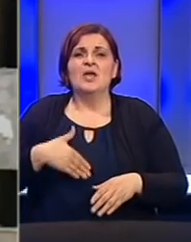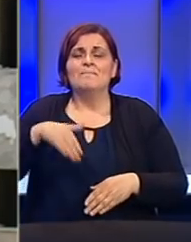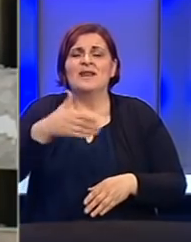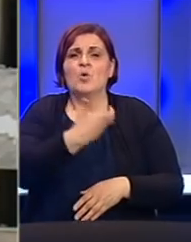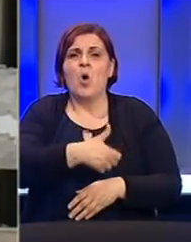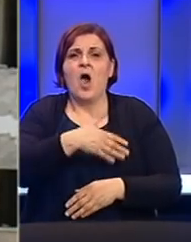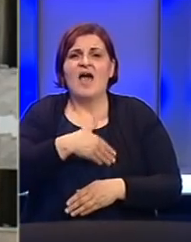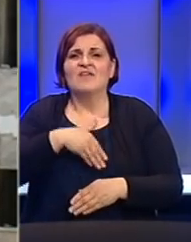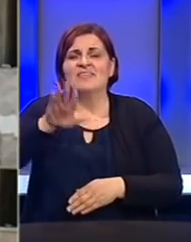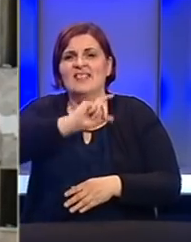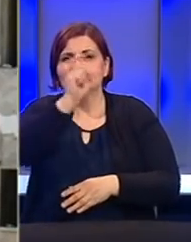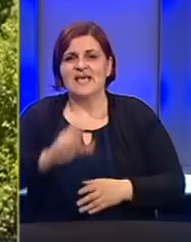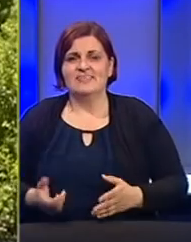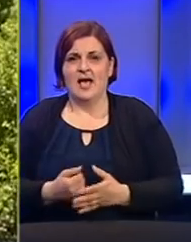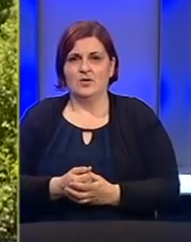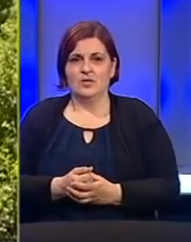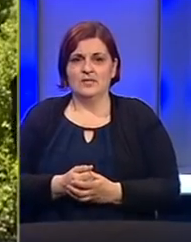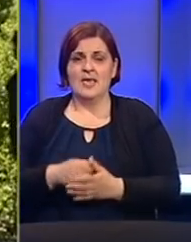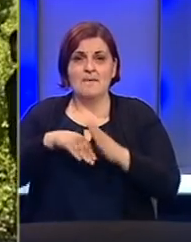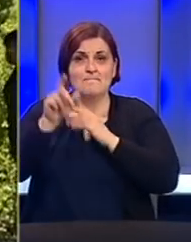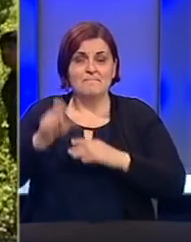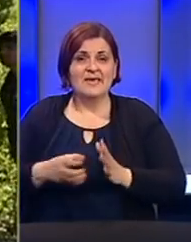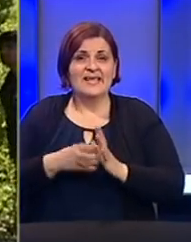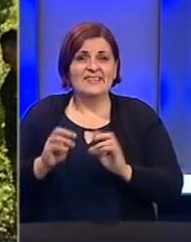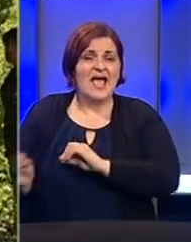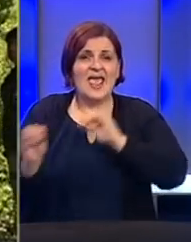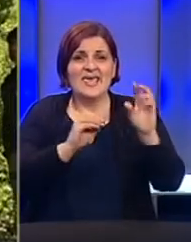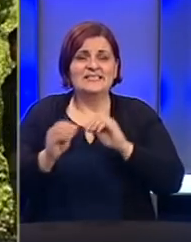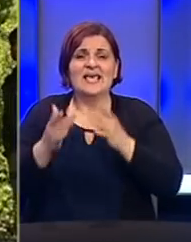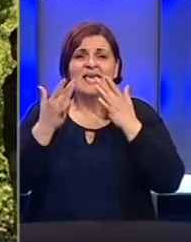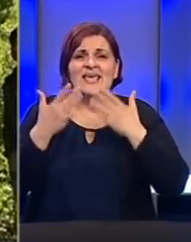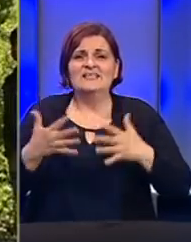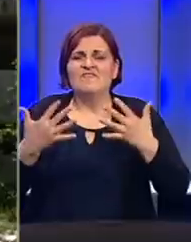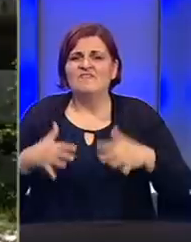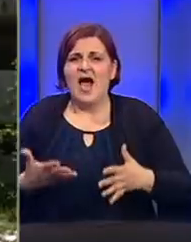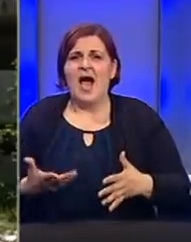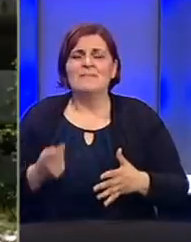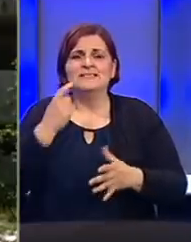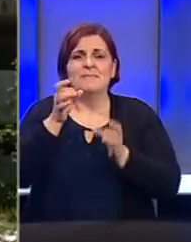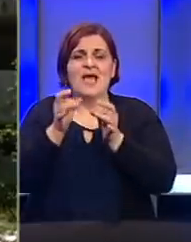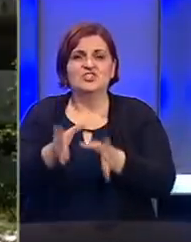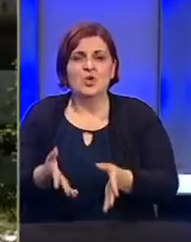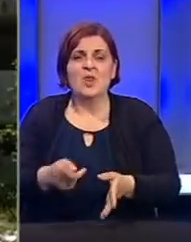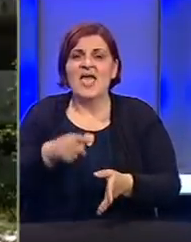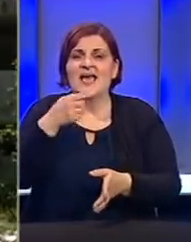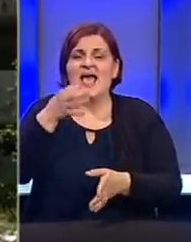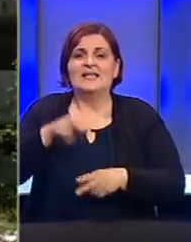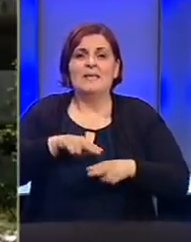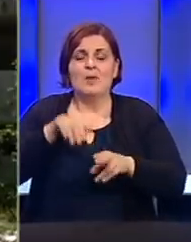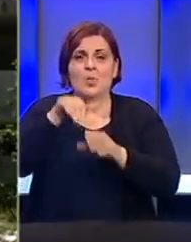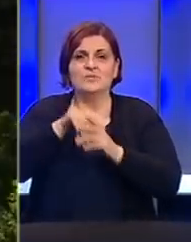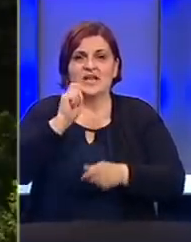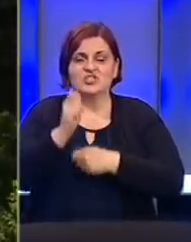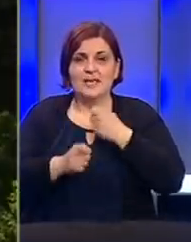Hrvatske dalje za Italiju. Migranti se i dalje izmještaju iz napuštenih fabrika i sa Bihaćkih ulica. tvrdi kantonalni ministar